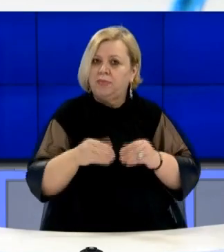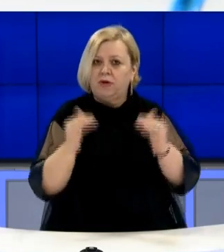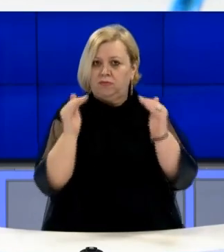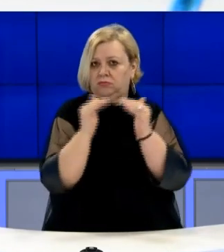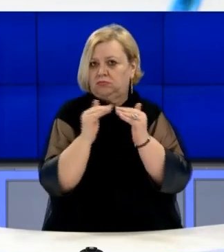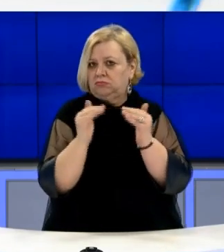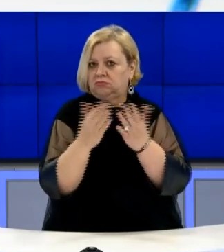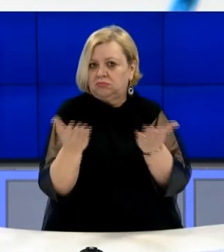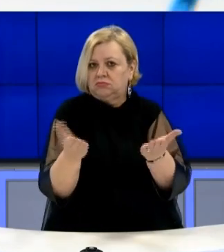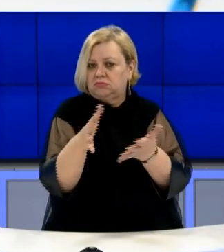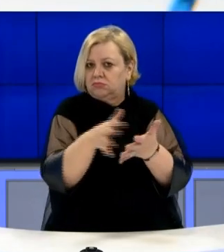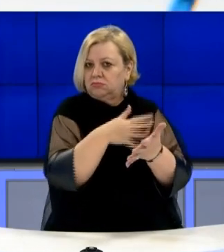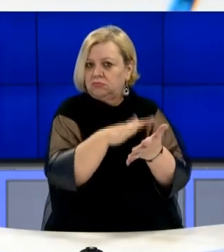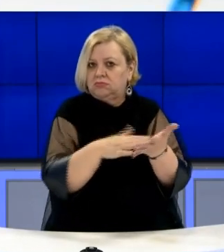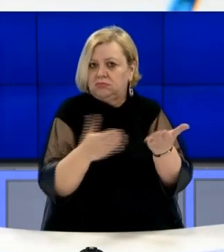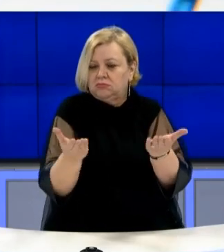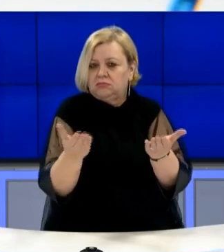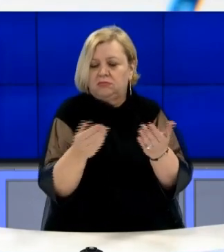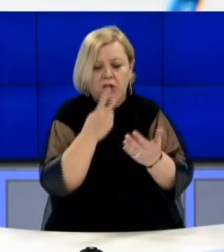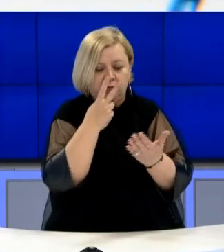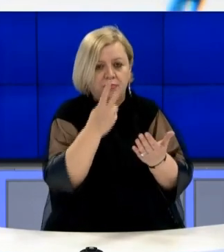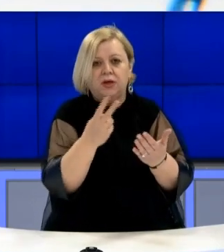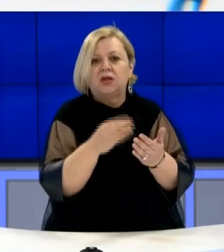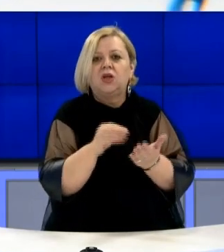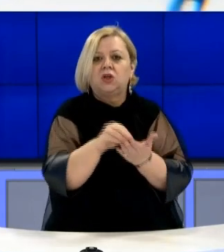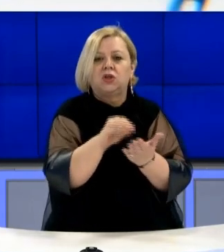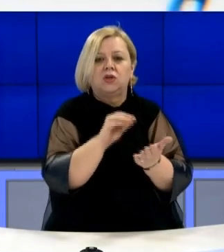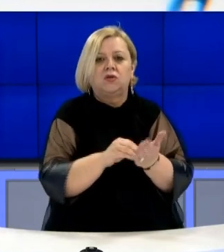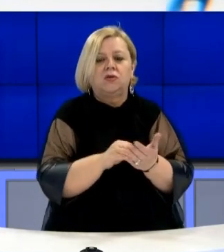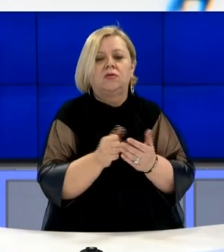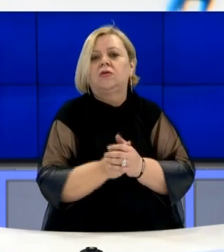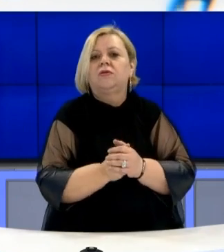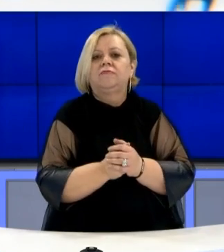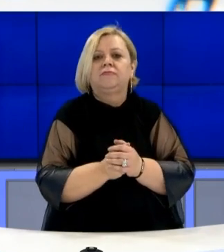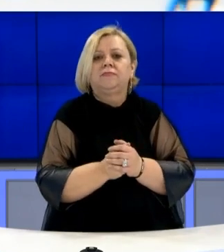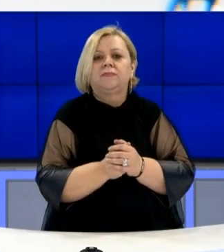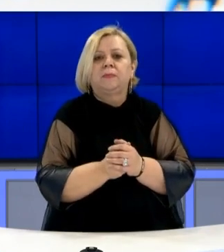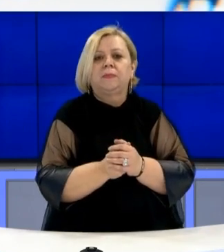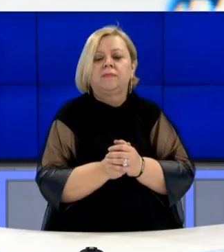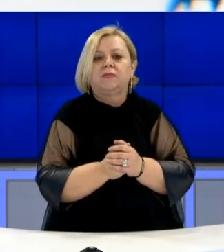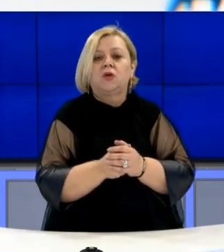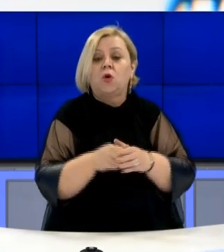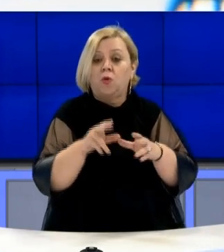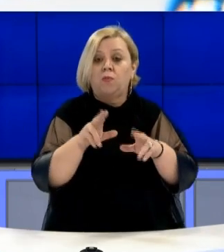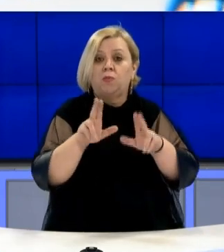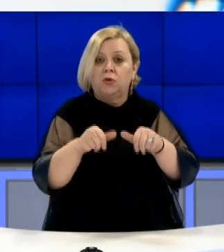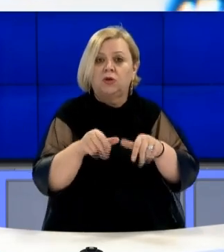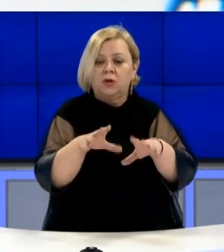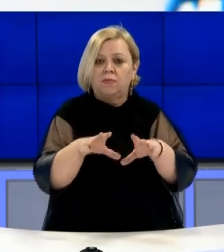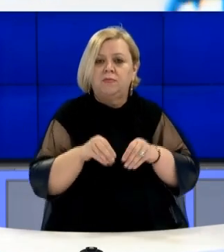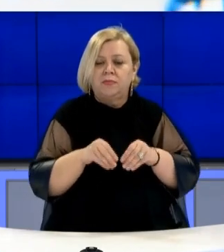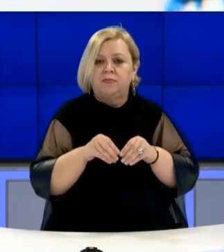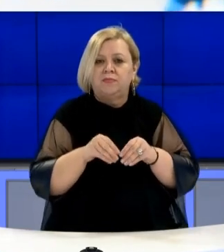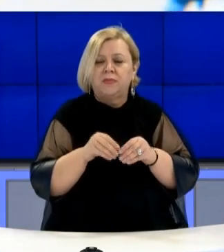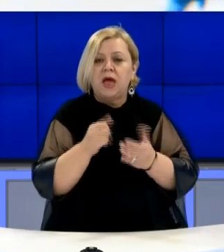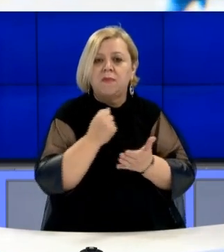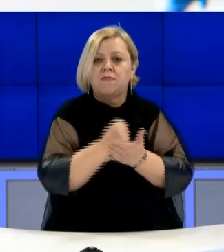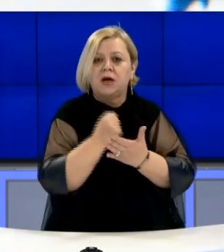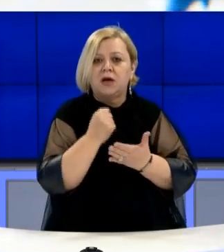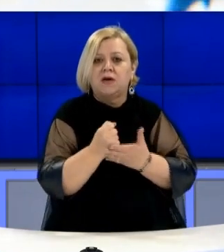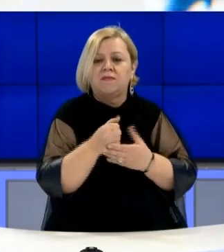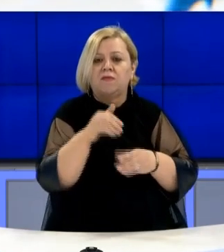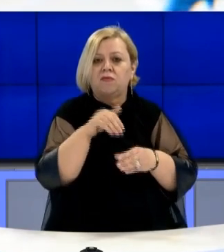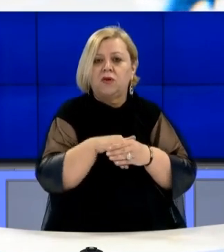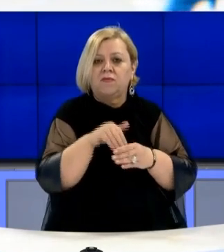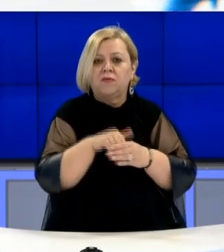i ti dhe me atë plan operacional është para po që data e fundit kur mund të pranohen pakot me fletvëtime